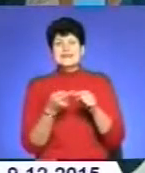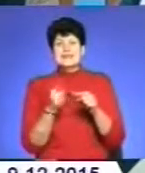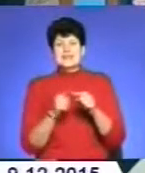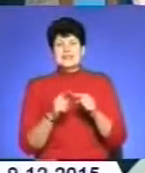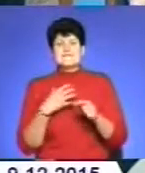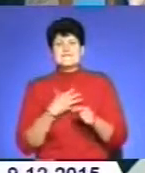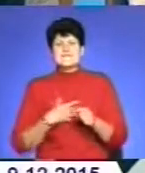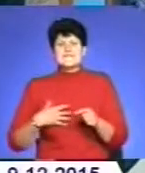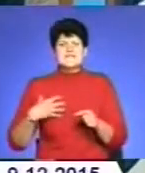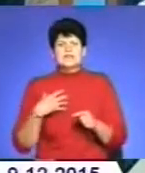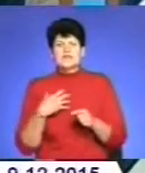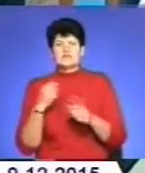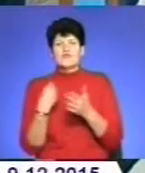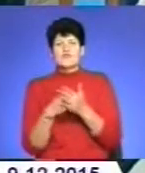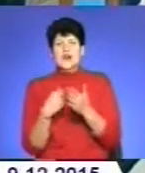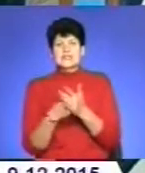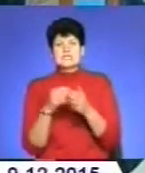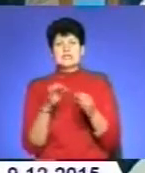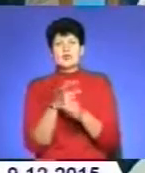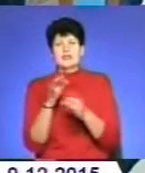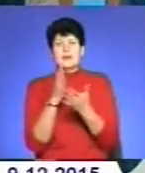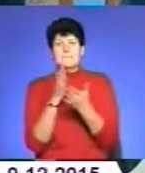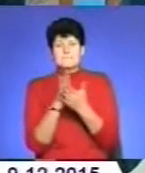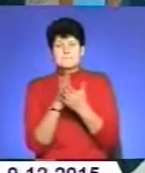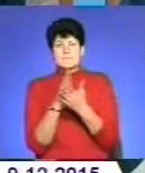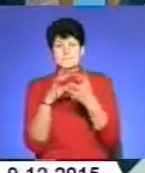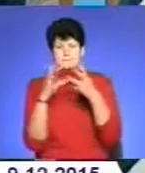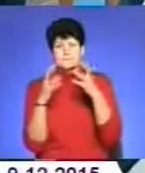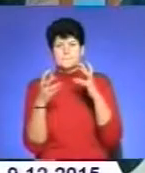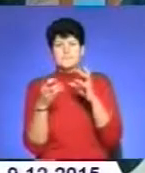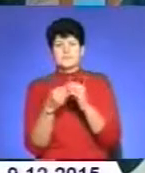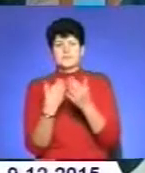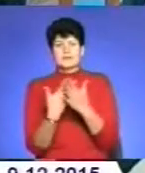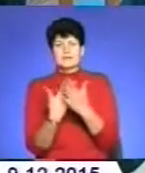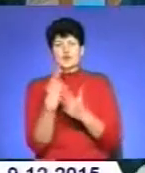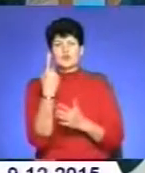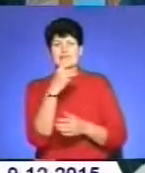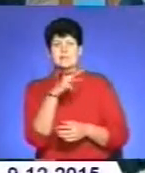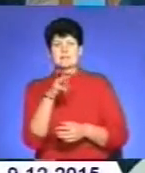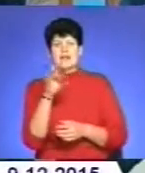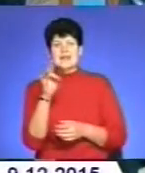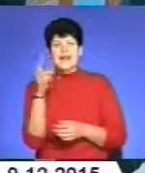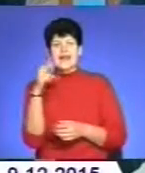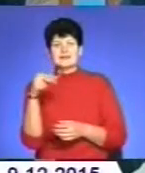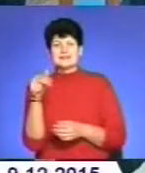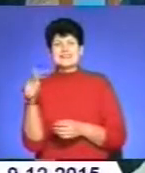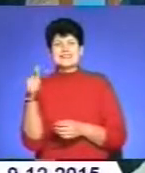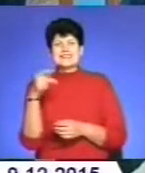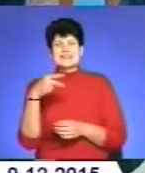що вартість проєкту має потенційно скласти щонайменше 1 мільярд євро,